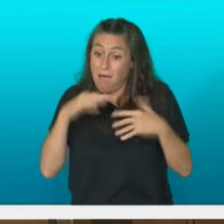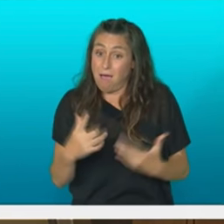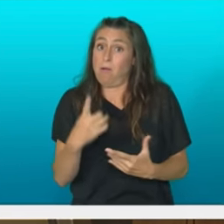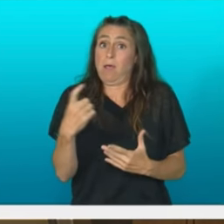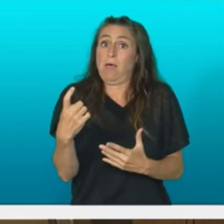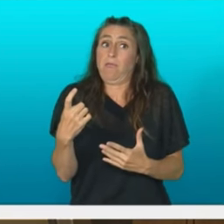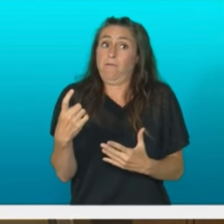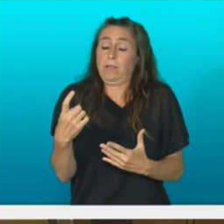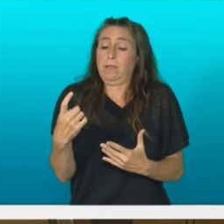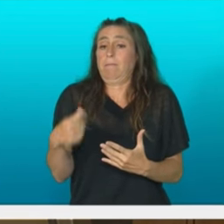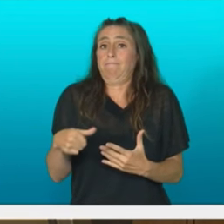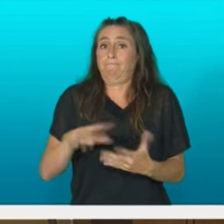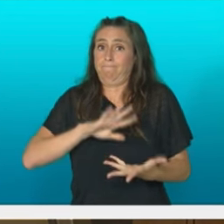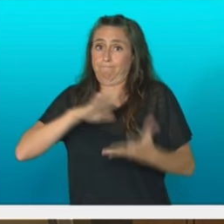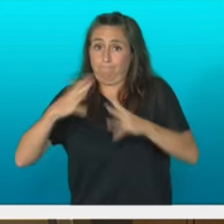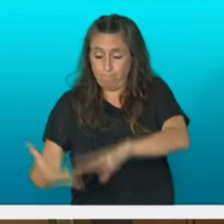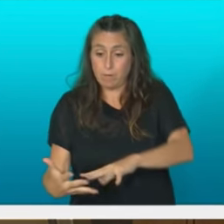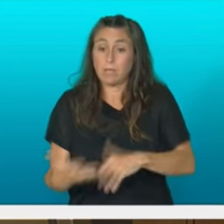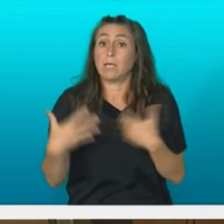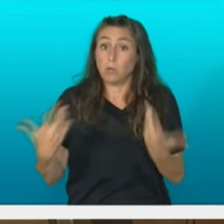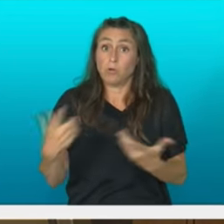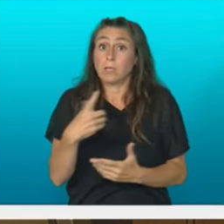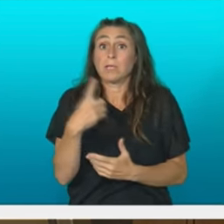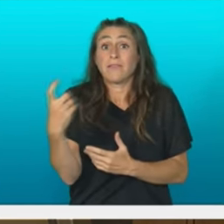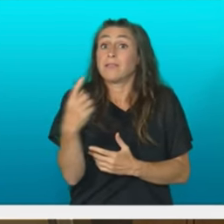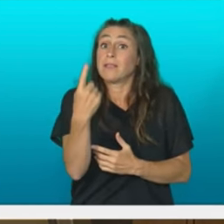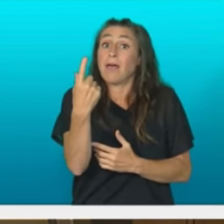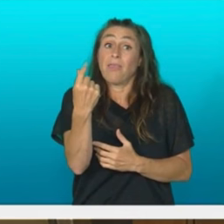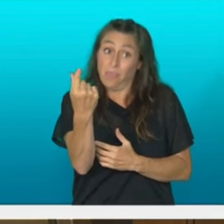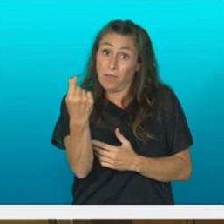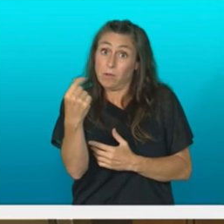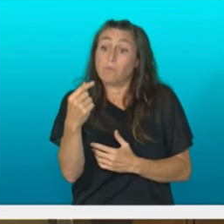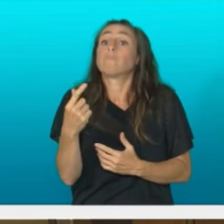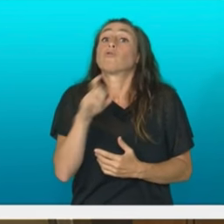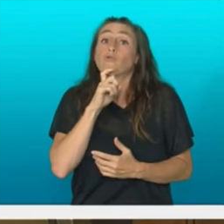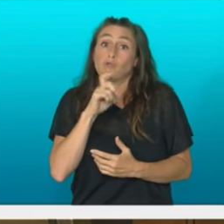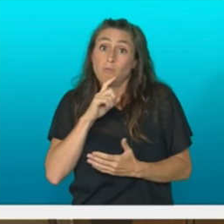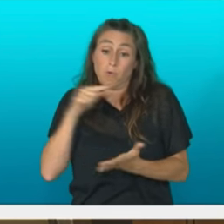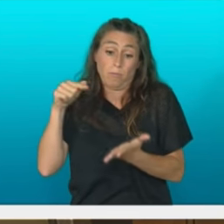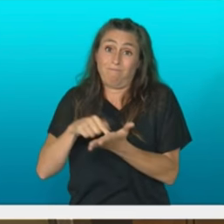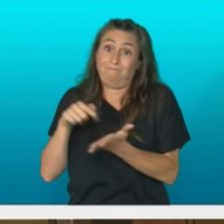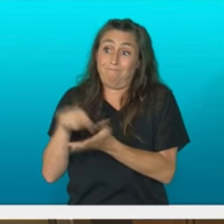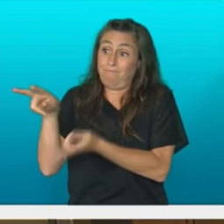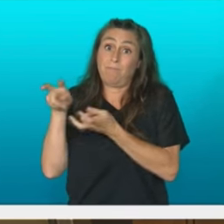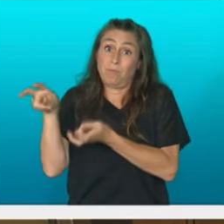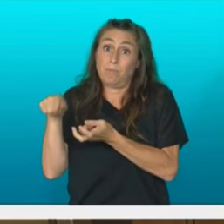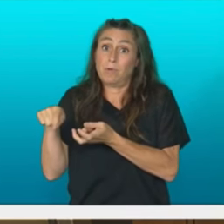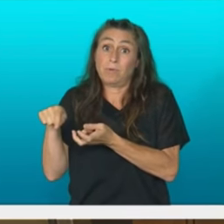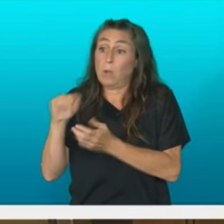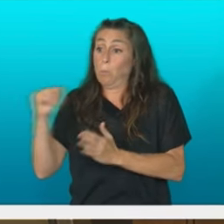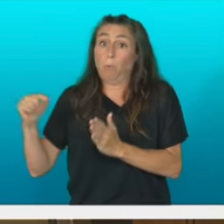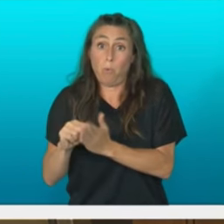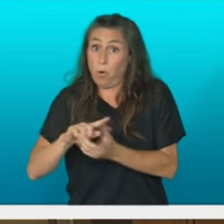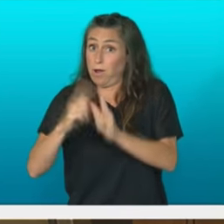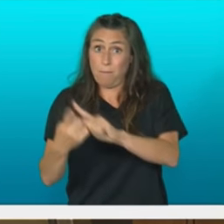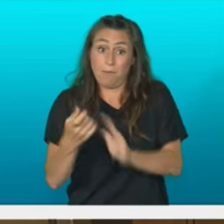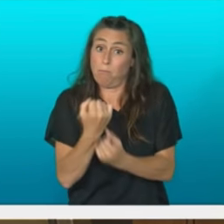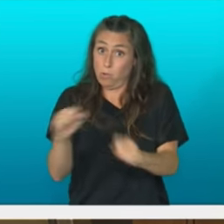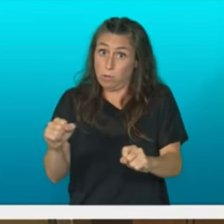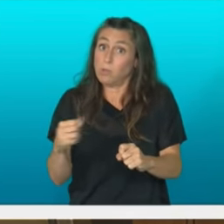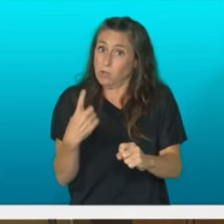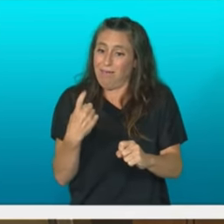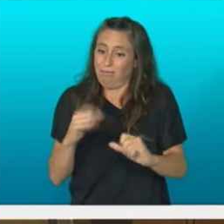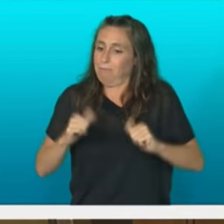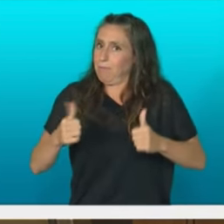dagoenean erantzuteko zergai reforma bat estelako biegunetan egiten eta ezinbestekoa izango delako inbertsio